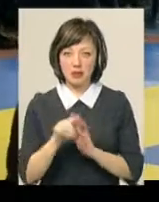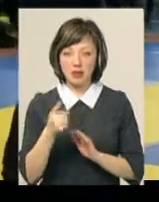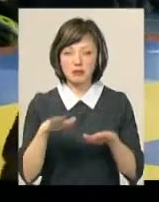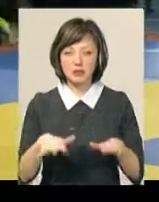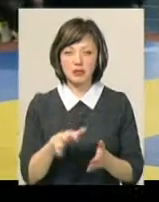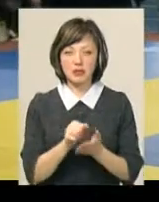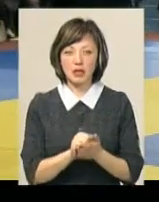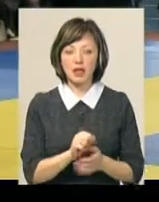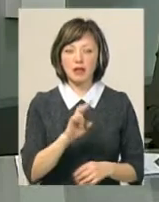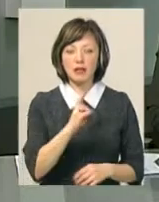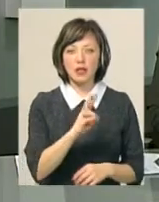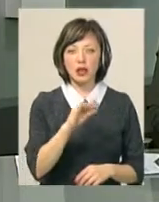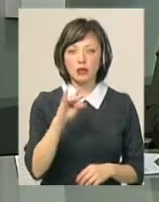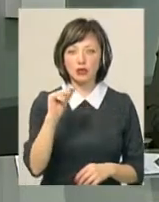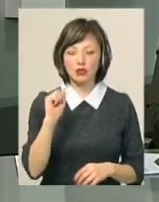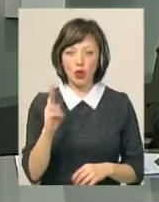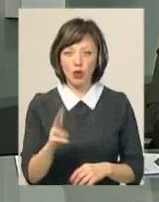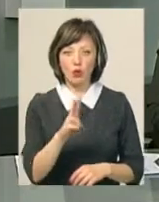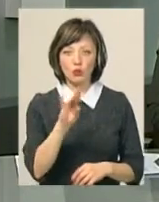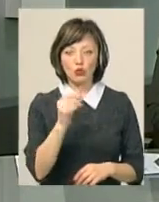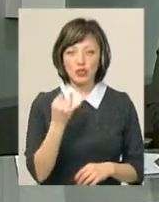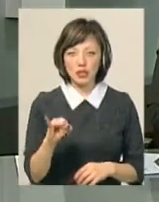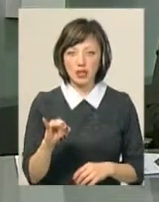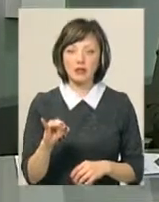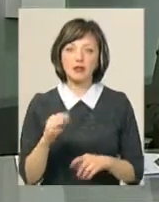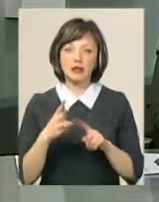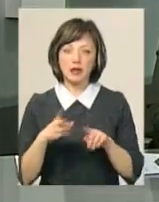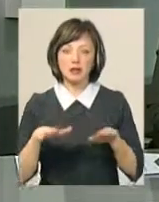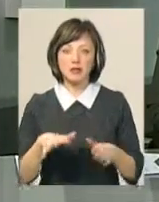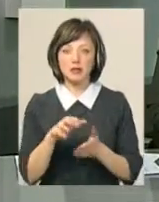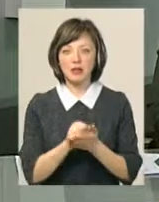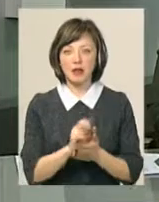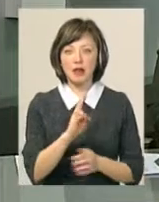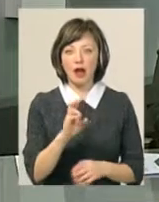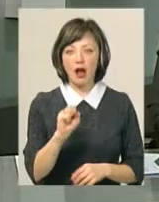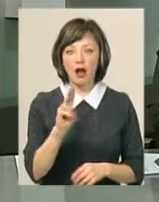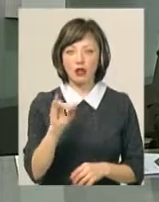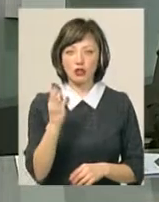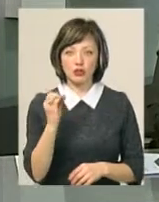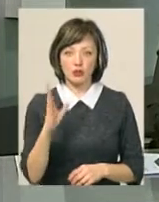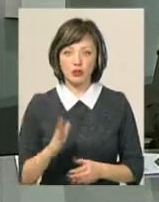посів Назарій Юрчак, друге – Денис Кульчицький. Бронзу міжнародних змагань виборов Назара Кішев.